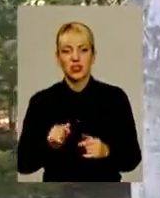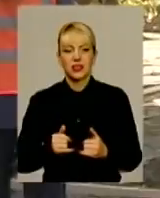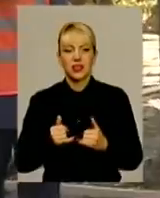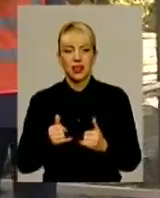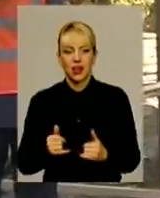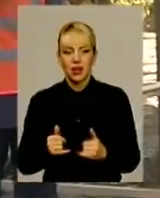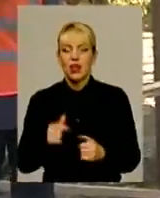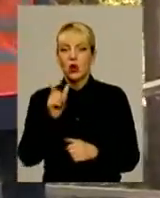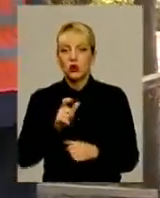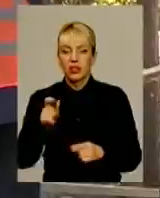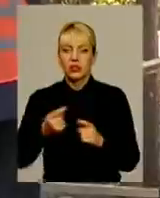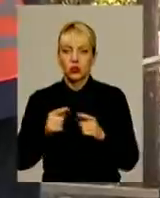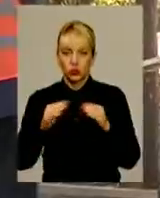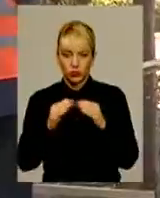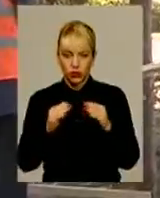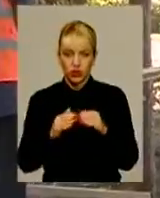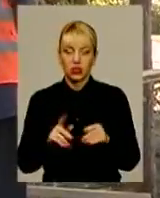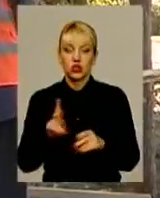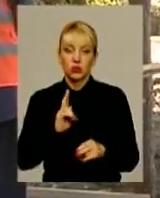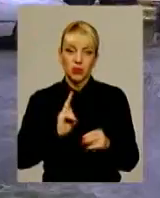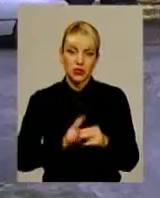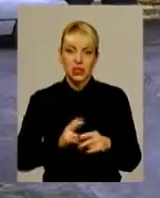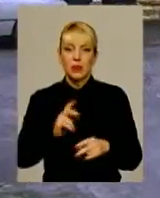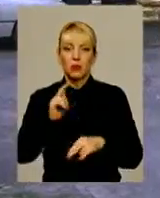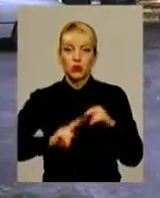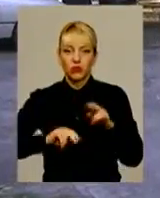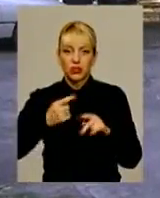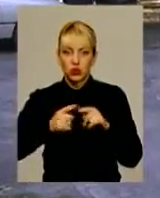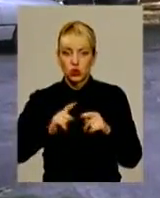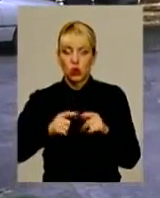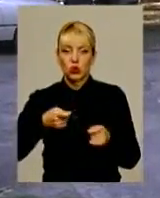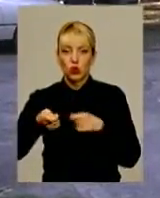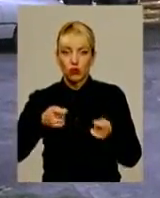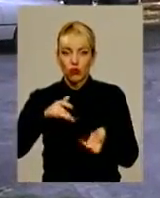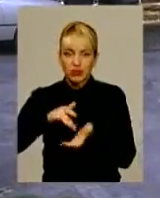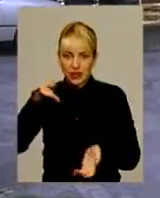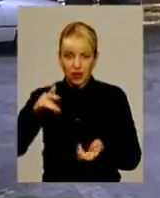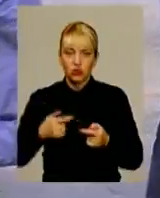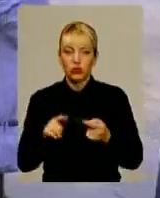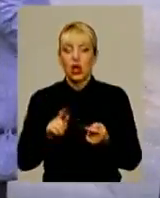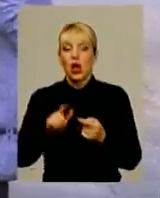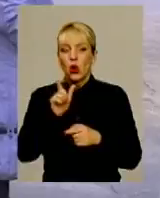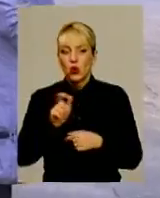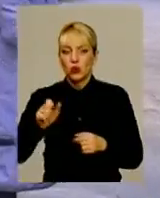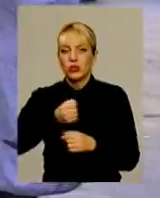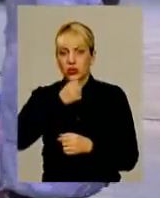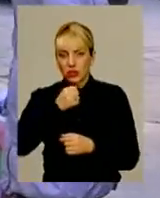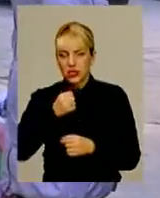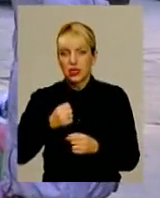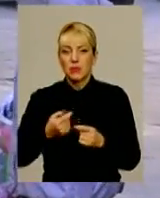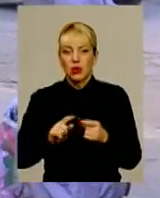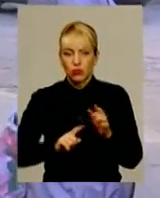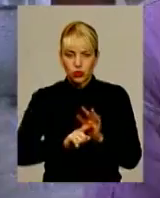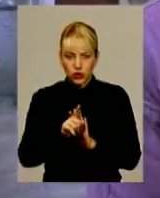будинку. Аби перешкодити зведенню двоповерхового торгового центру, мешканці будинку, а це здебільшого люди похилого віку, вдались до